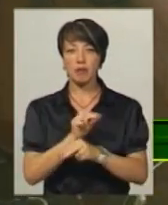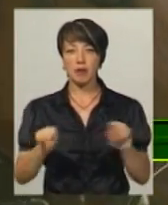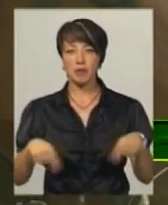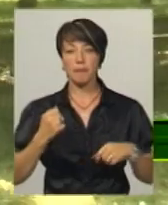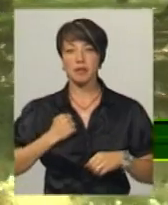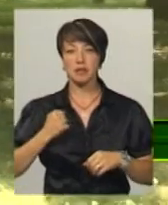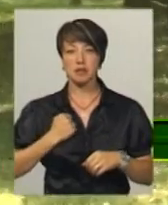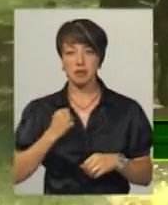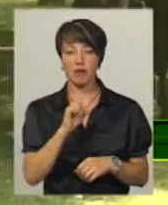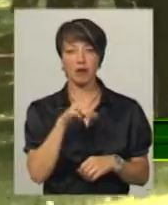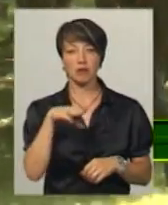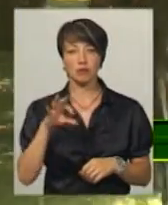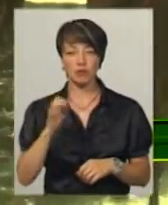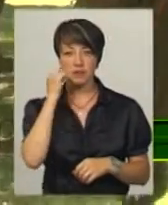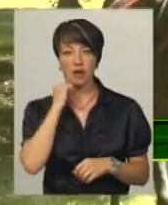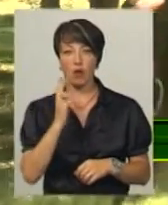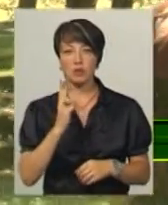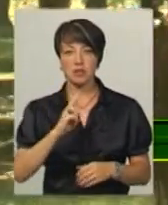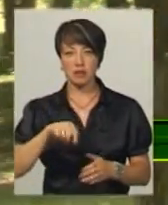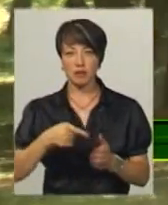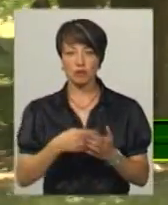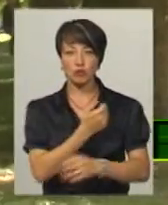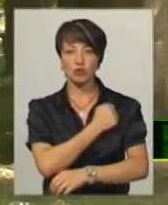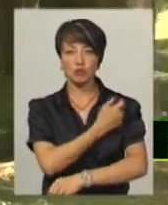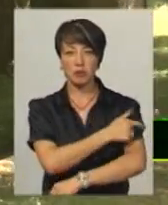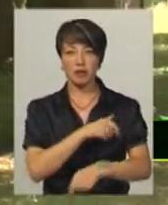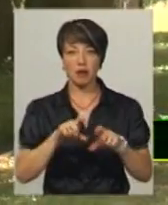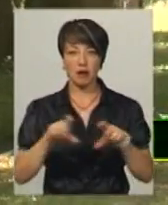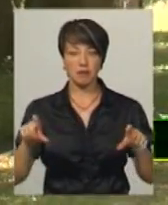бійців операції об'єднаних сил у Старокостянтинівському шпиталі.